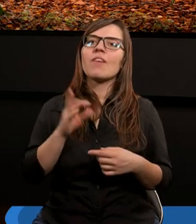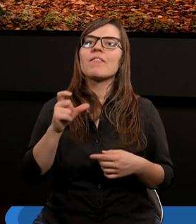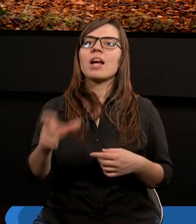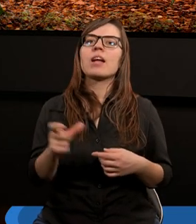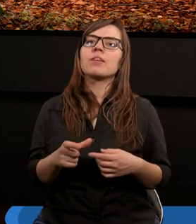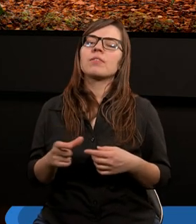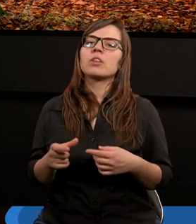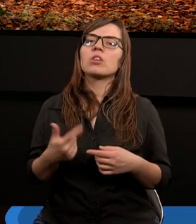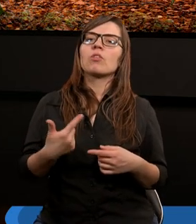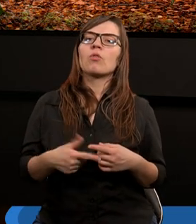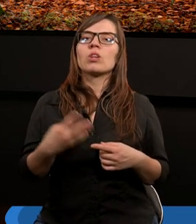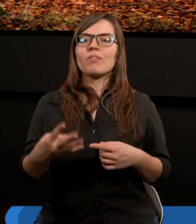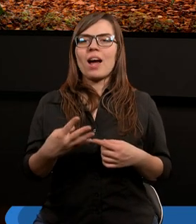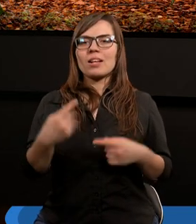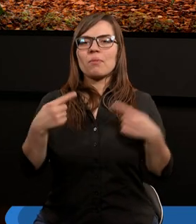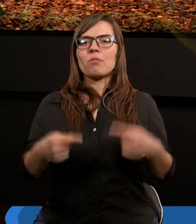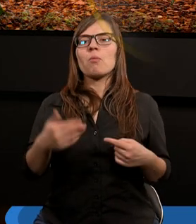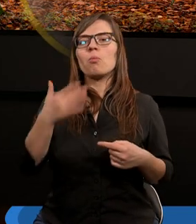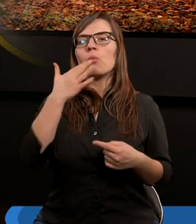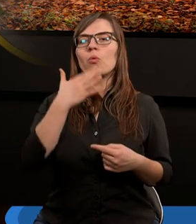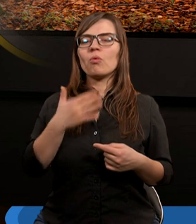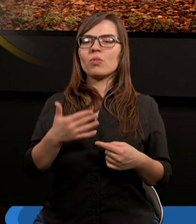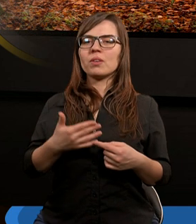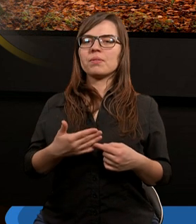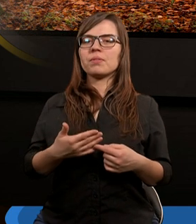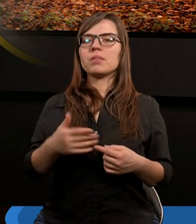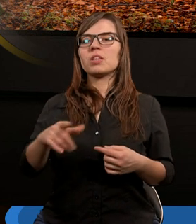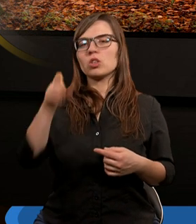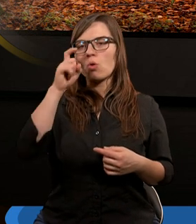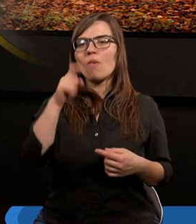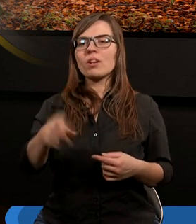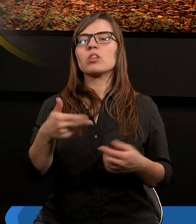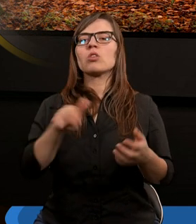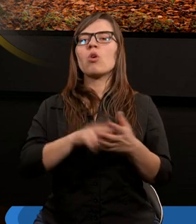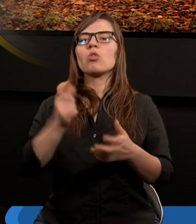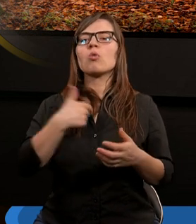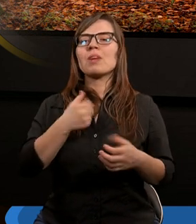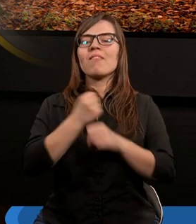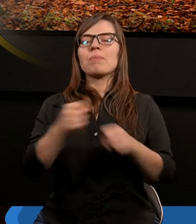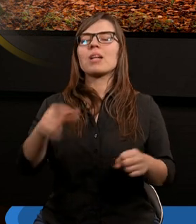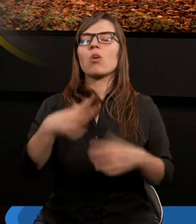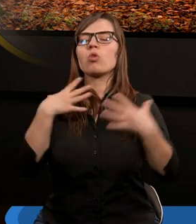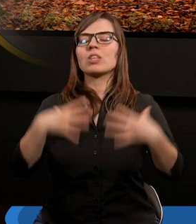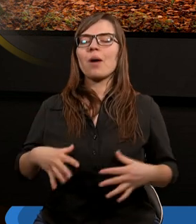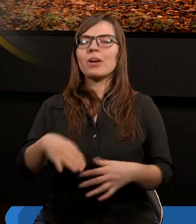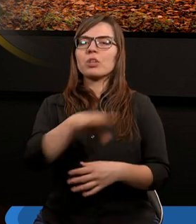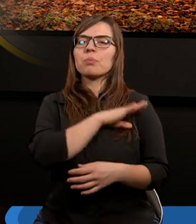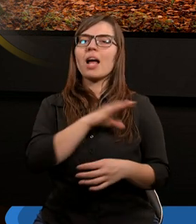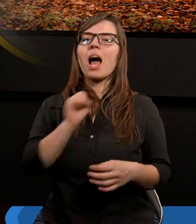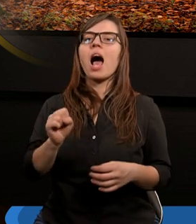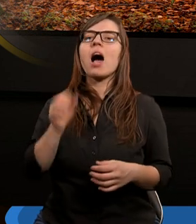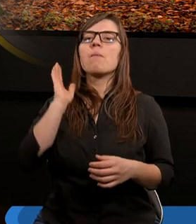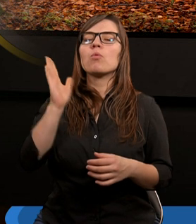Więc w dwudziestym czwartym wierszu mówi, nędzny ja człowiek, któż mnie wybawi z tego ciała śmierci?